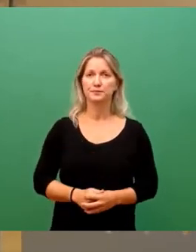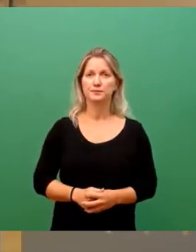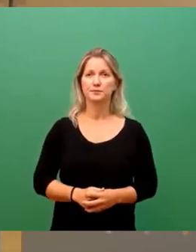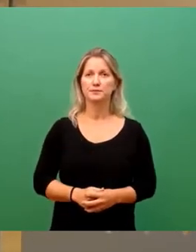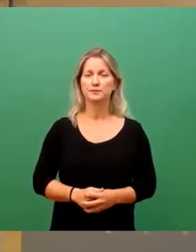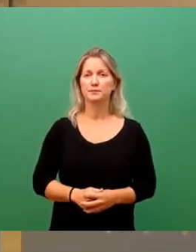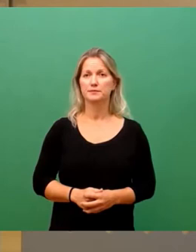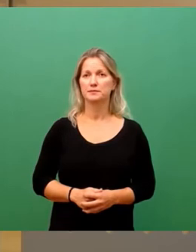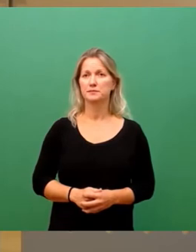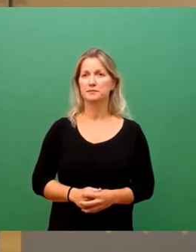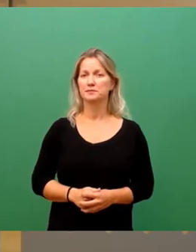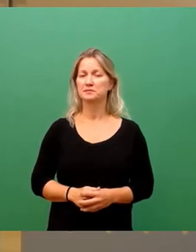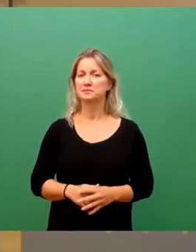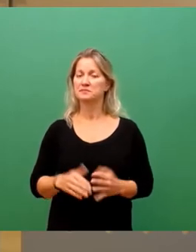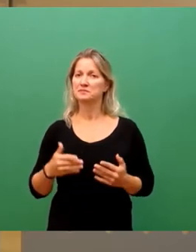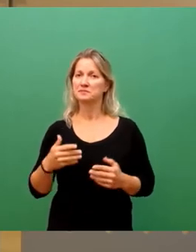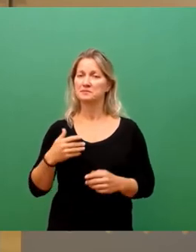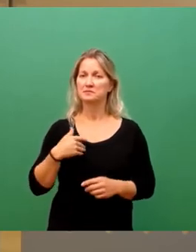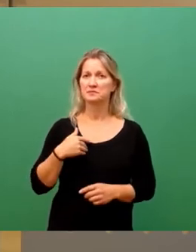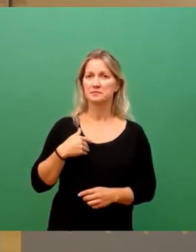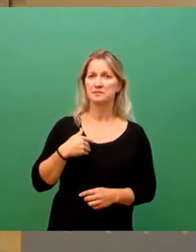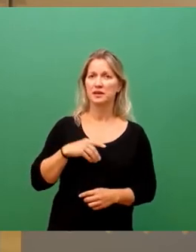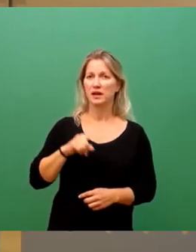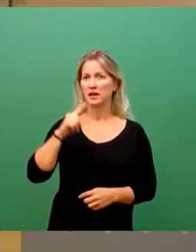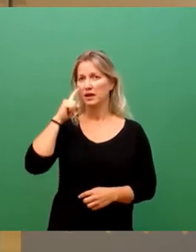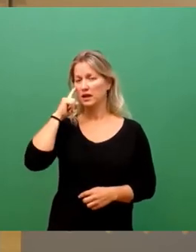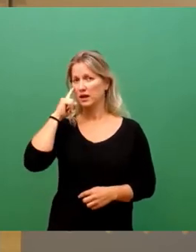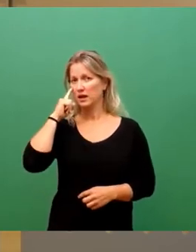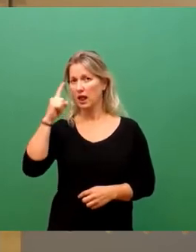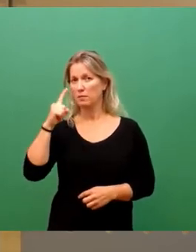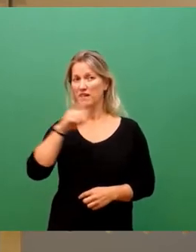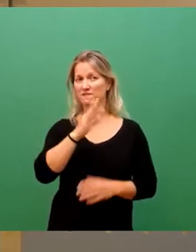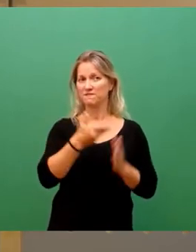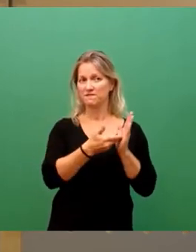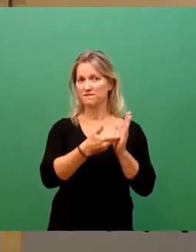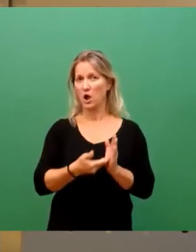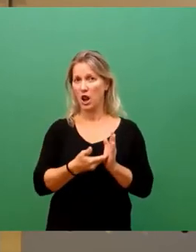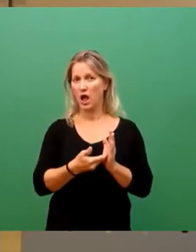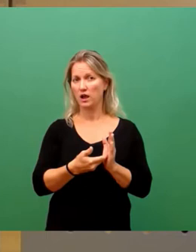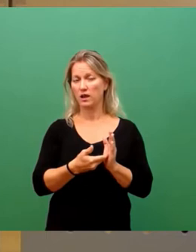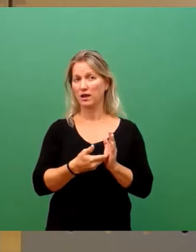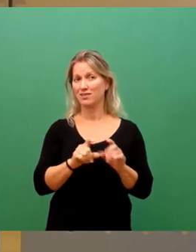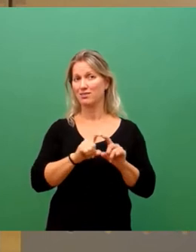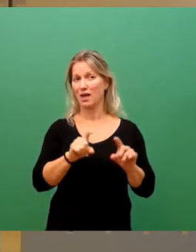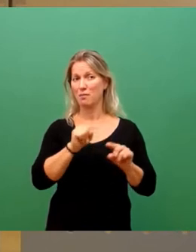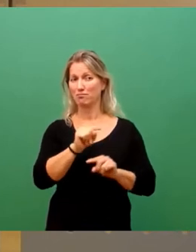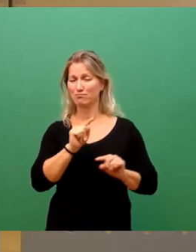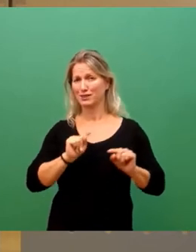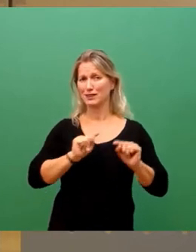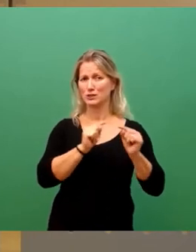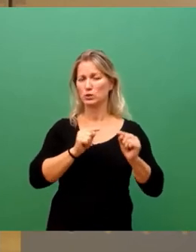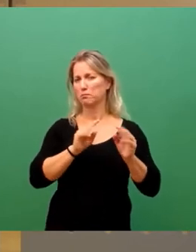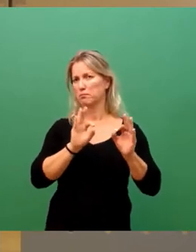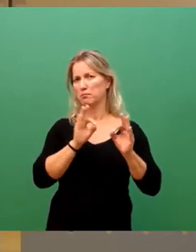glaube, die Vorlage braucht man eigentlich nicht diskutieren. Die Vorlage, die uns vorgelegt worden ist,